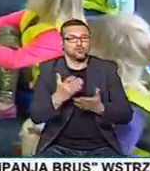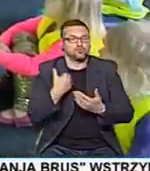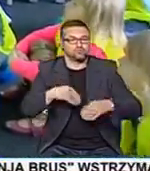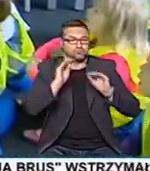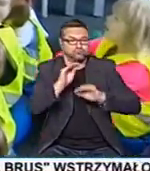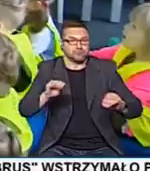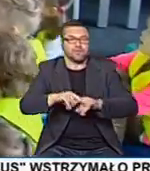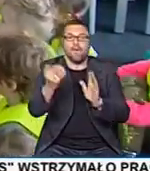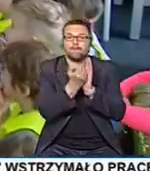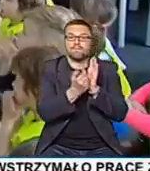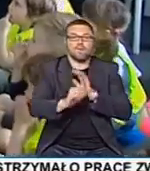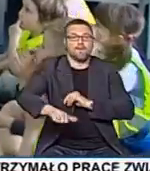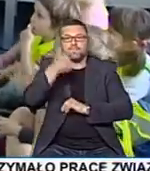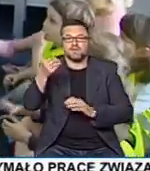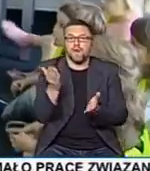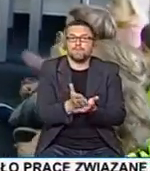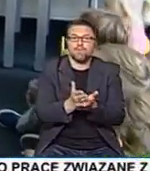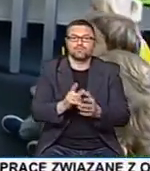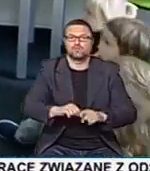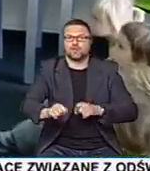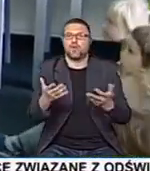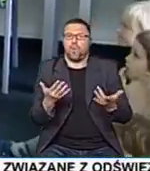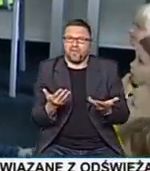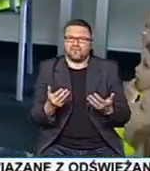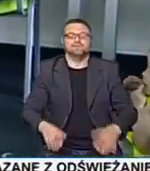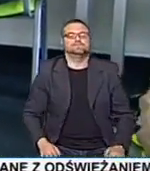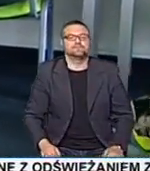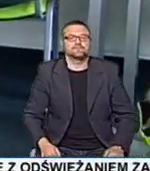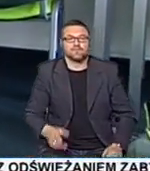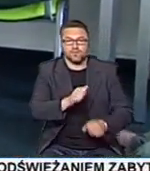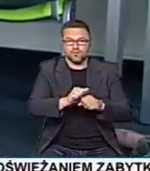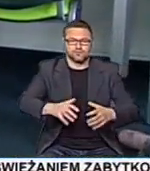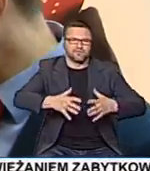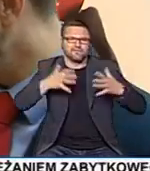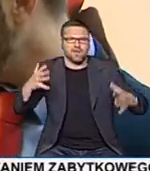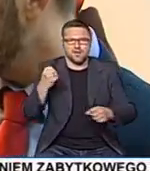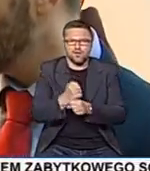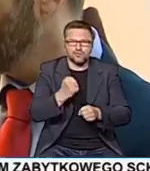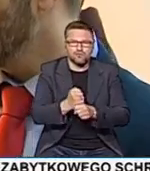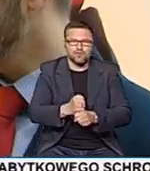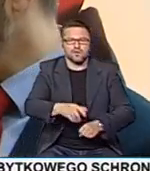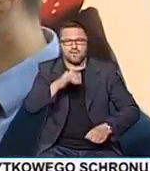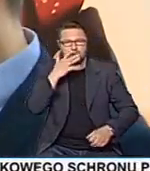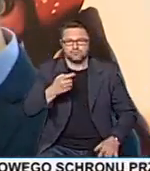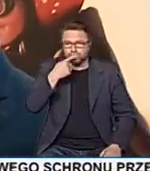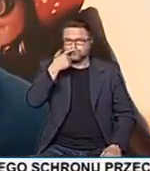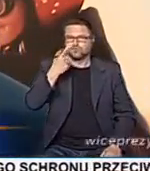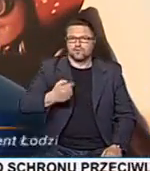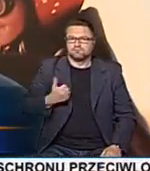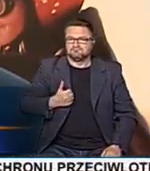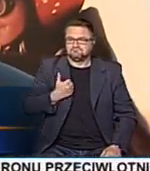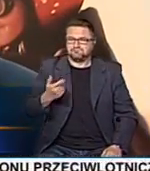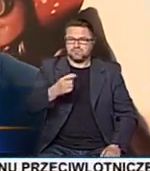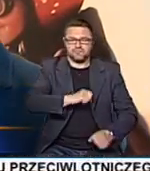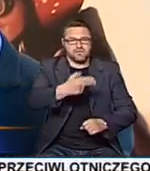przeszkolonych w ramach programu Pierwsza Pomoc to Łatwe. To naprawdę jest niezwykła, wielka robota i powód do dumy, że w zakresie